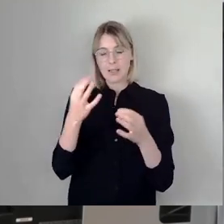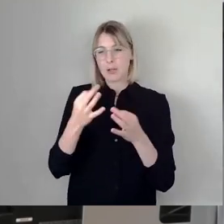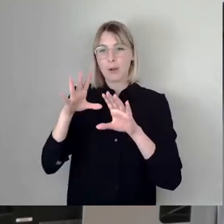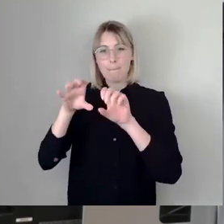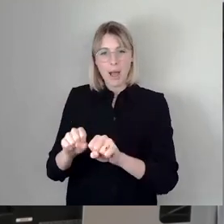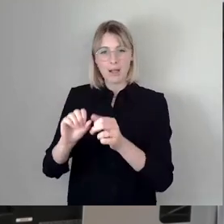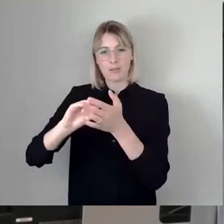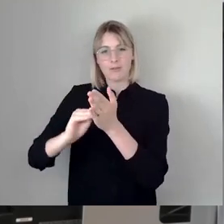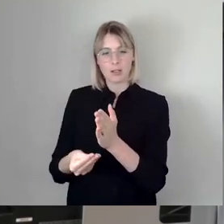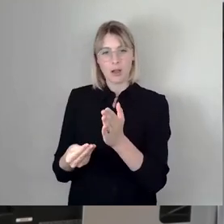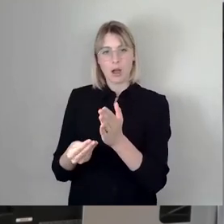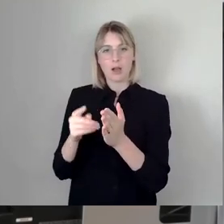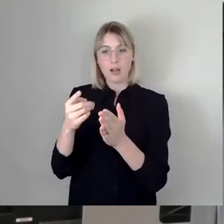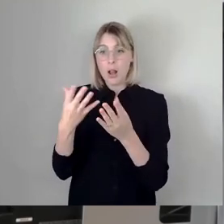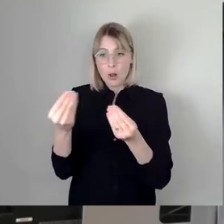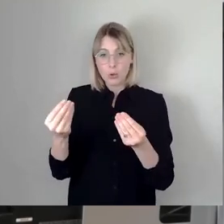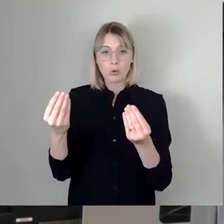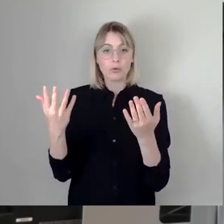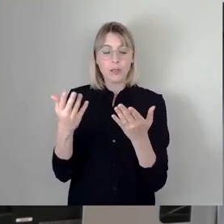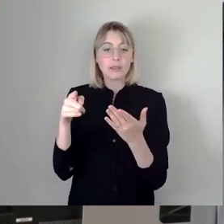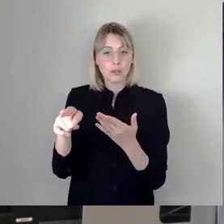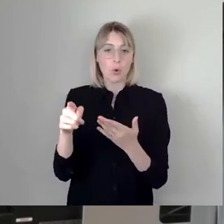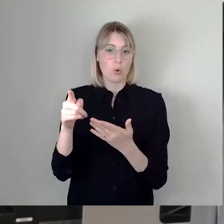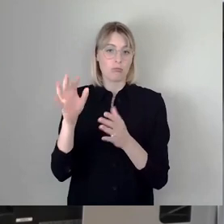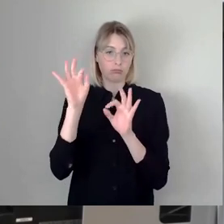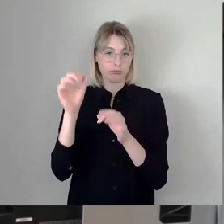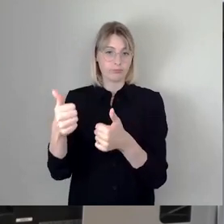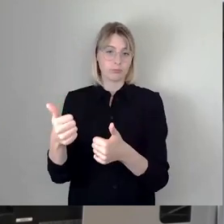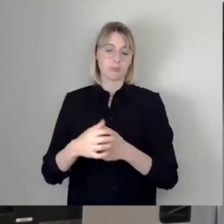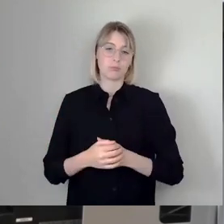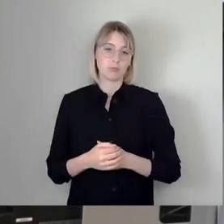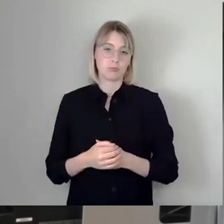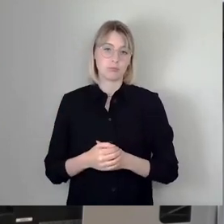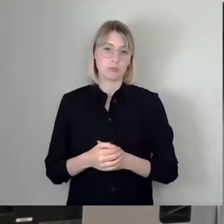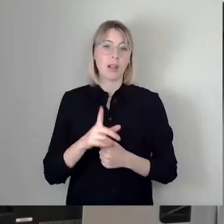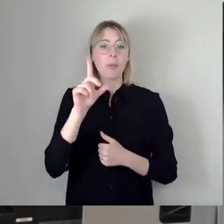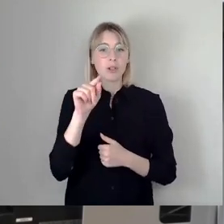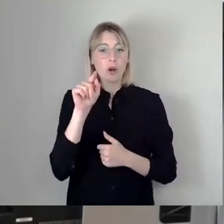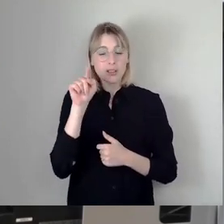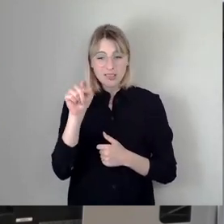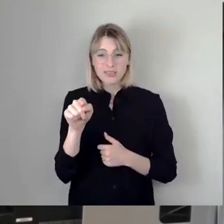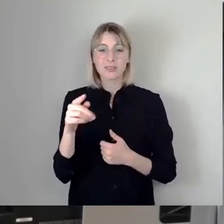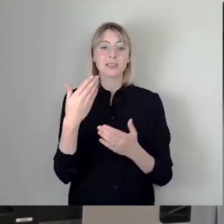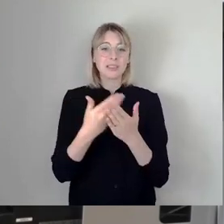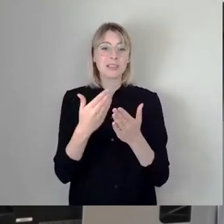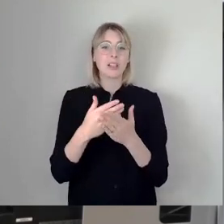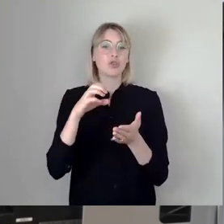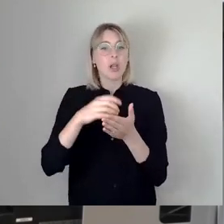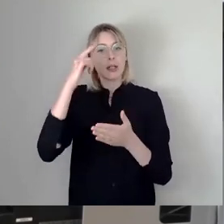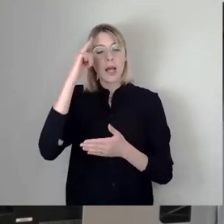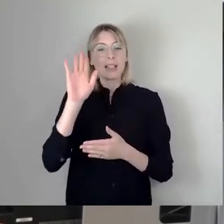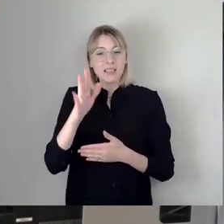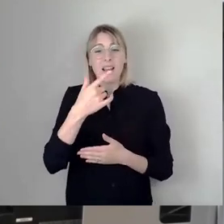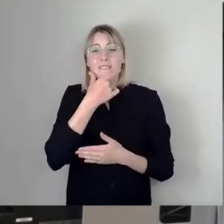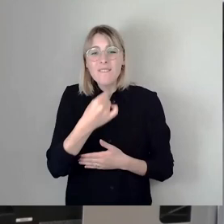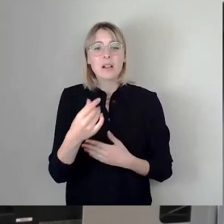die logische Lösung und aus dem Gründe sollte der Stadtrat auch seinen Willen, das genau so